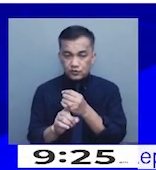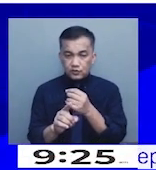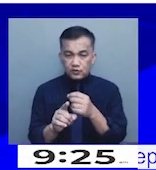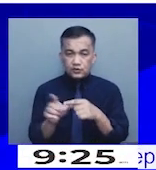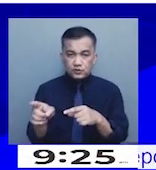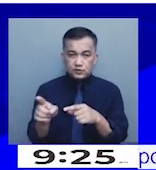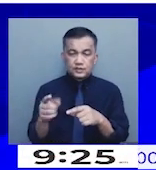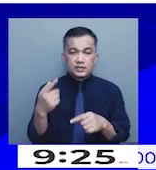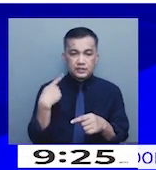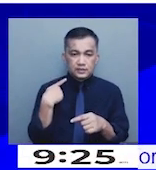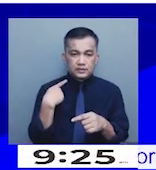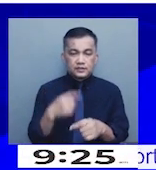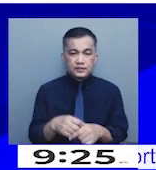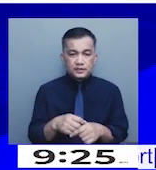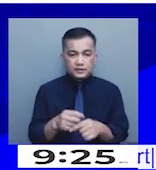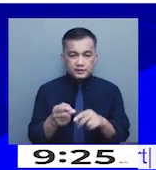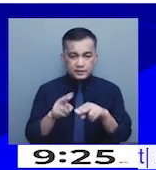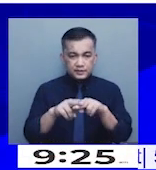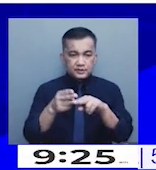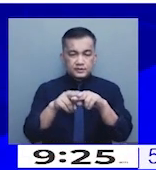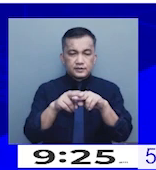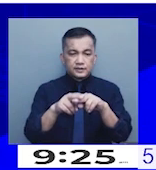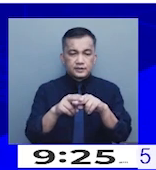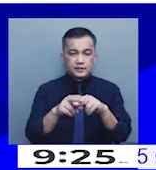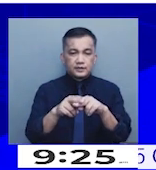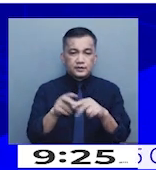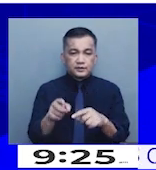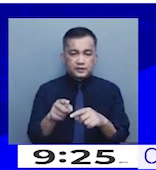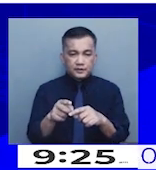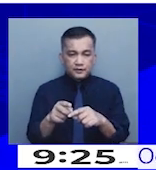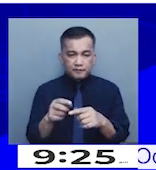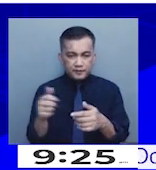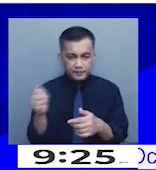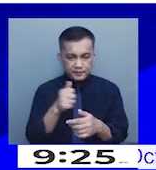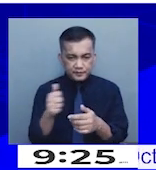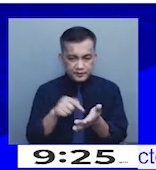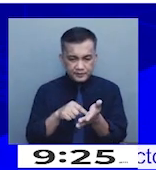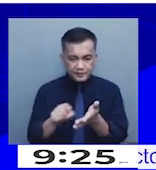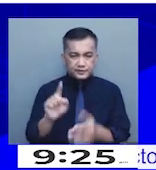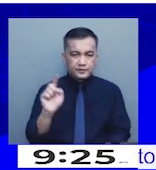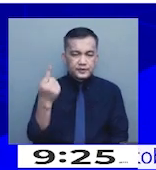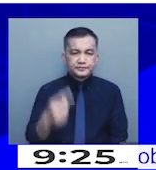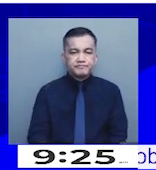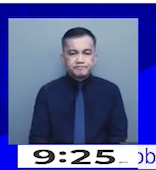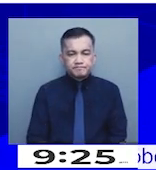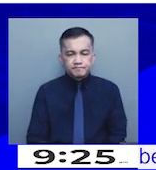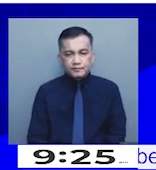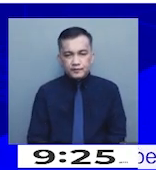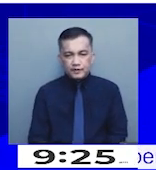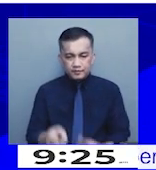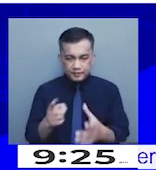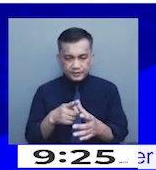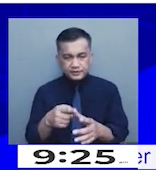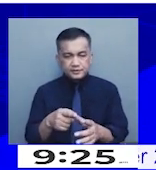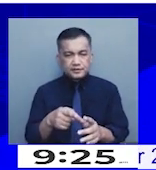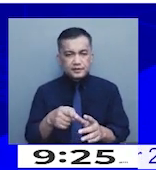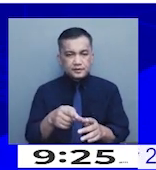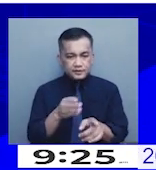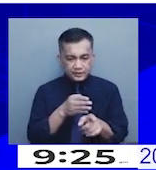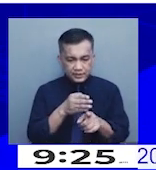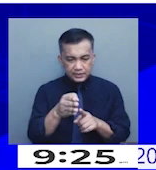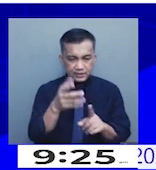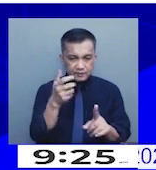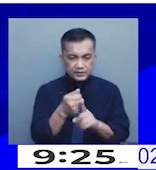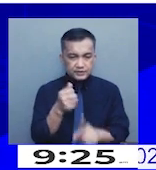Nagkaroon ng pagtaas nga ng fare na one peso. So, first, may direct effect yun, of course, doon sa transport, no?